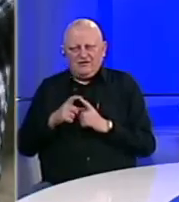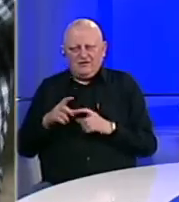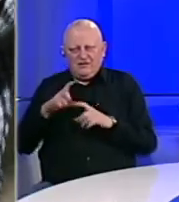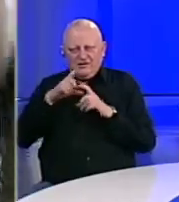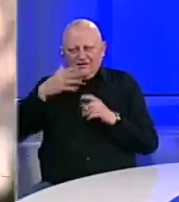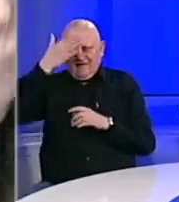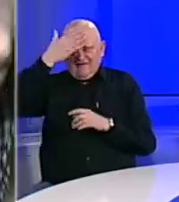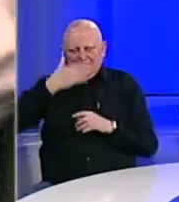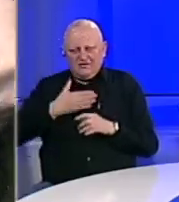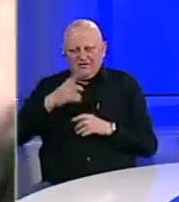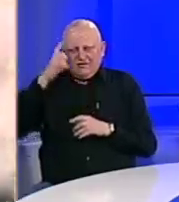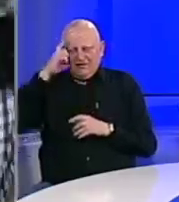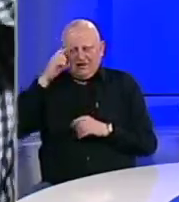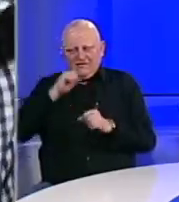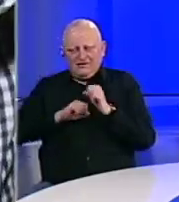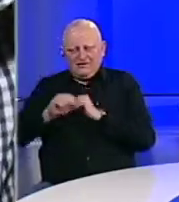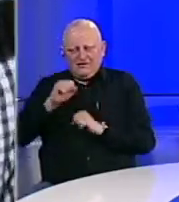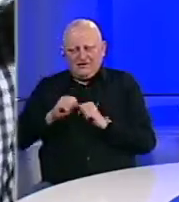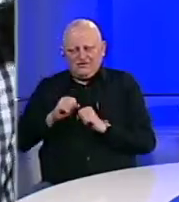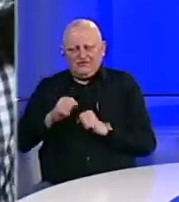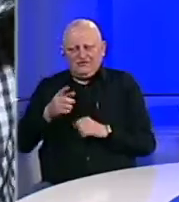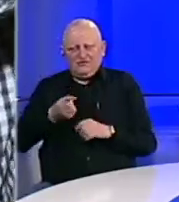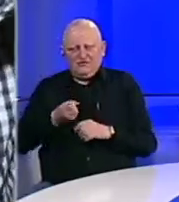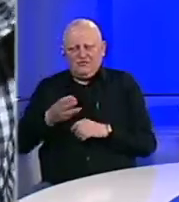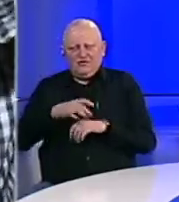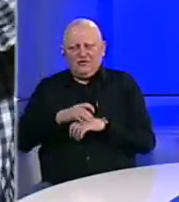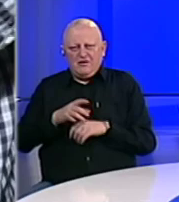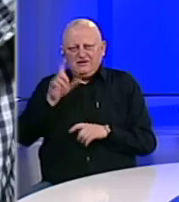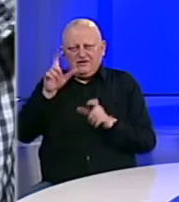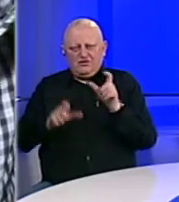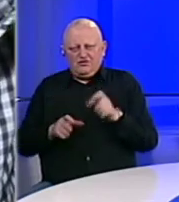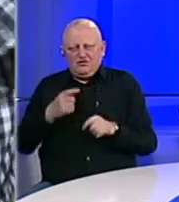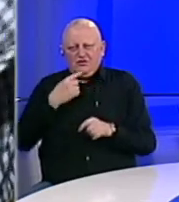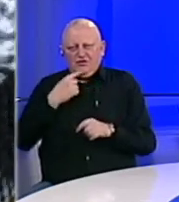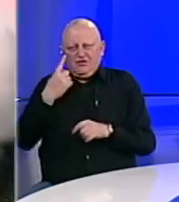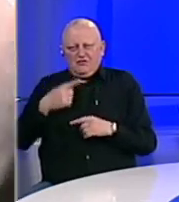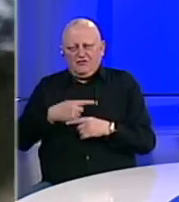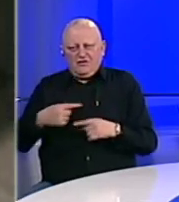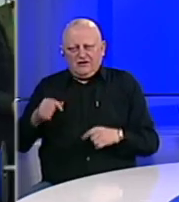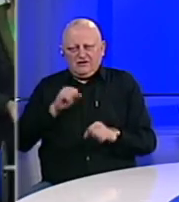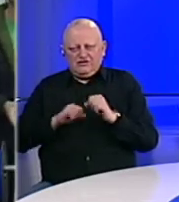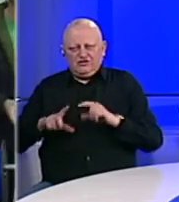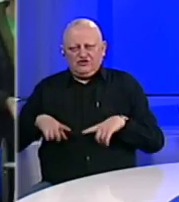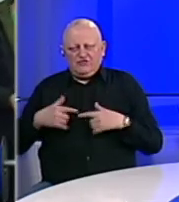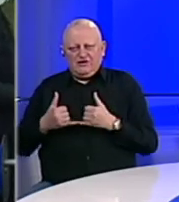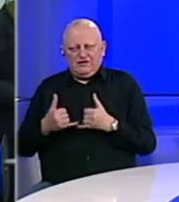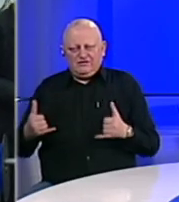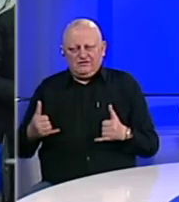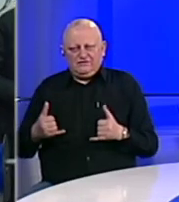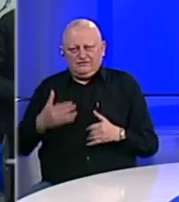vizir, koji je jedno od glavnih zaštitnih sredstava za brojno medicinsko osoblje koji su na prvoj liniji zaštite života građana.